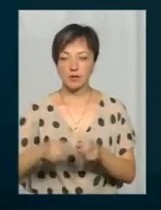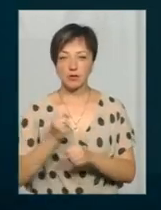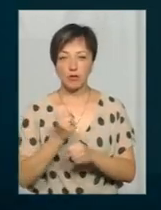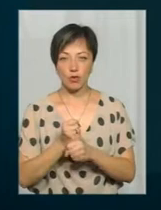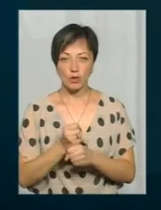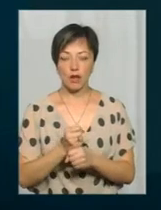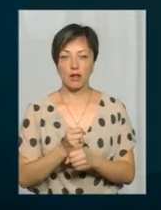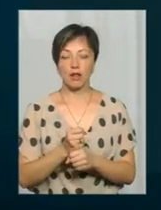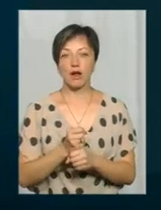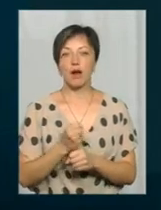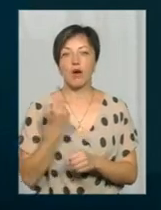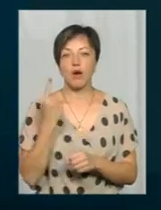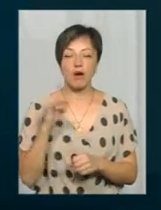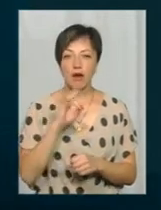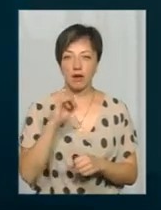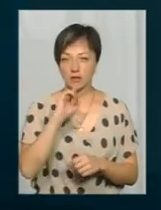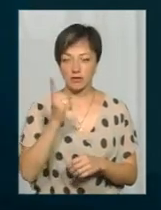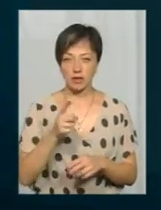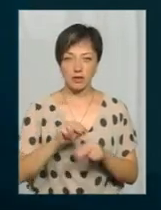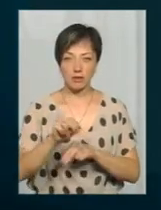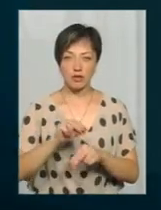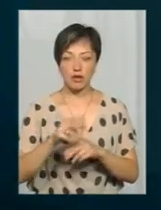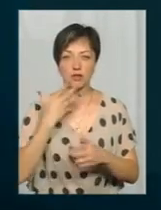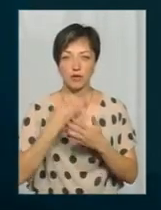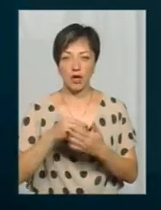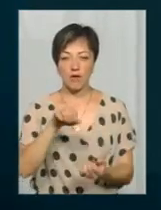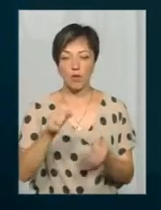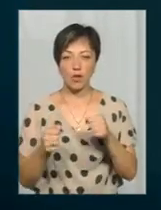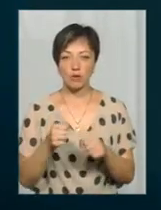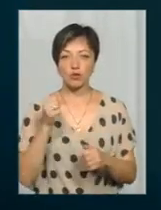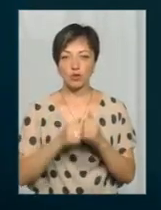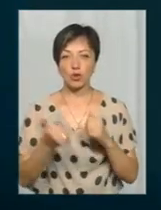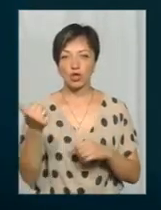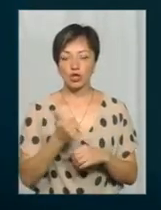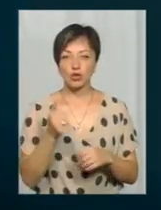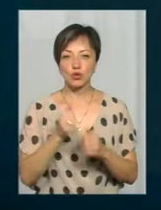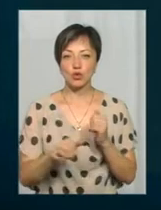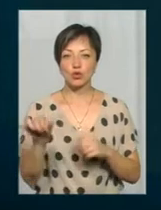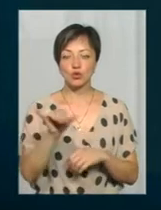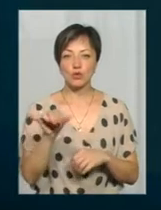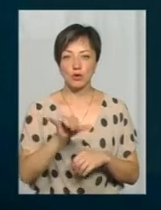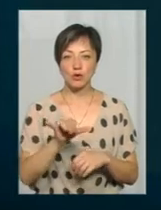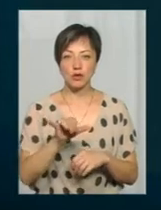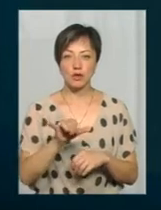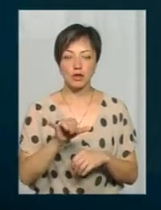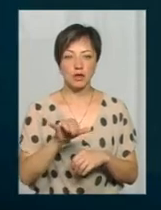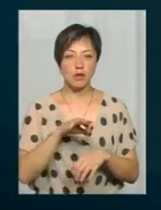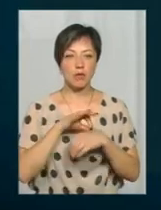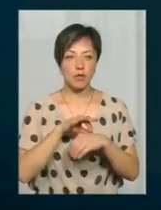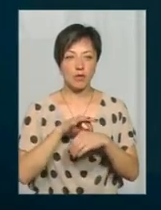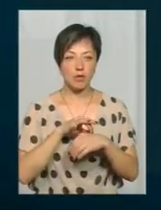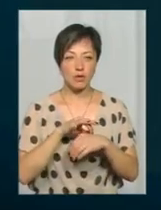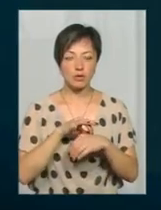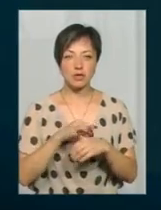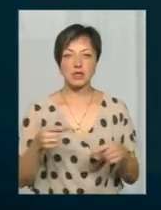маршруті. Так, один раз в рік ми проводимо навчання своїх водіїв. Що тижня, що суботи проводимо усні структажі, і згідно